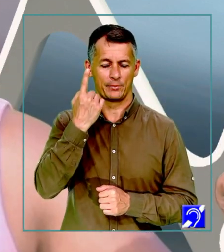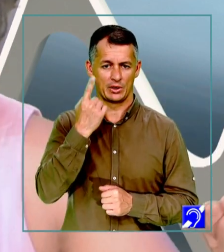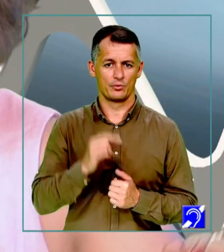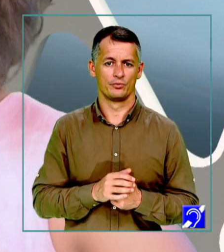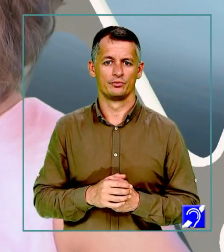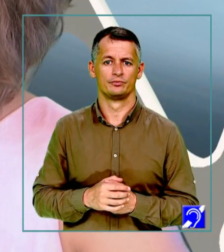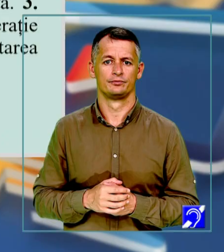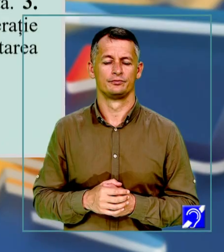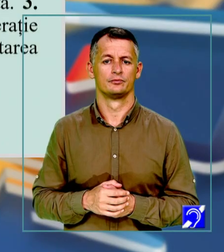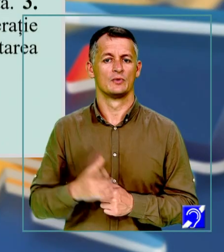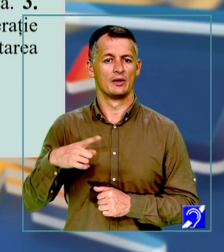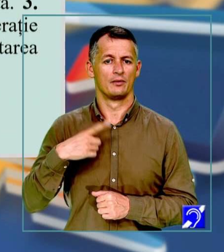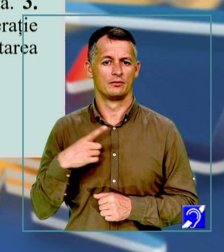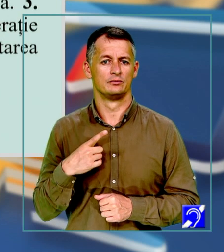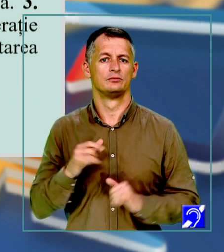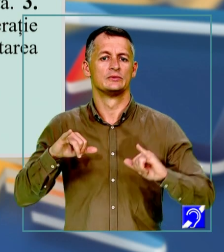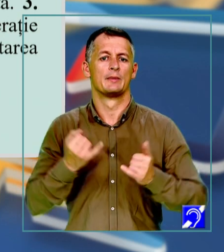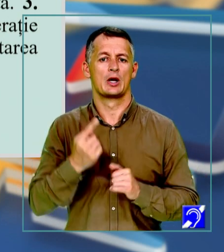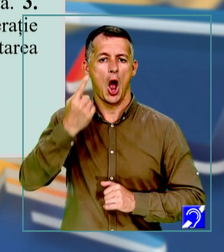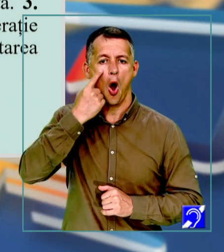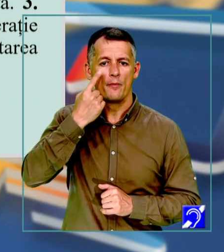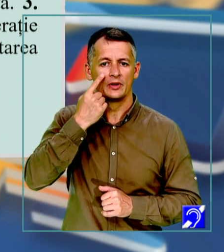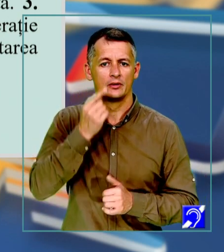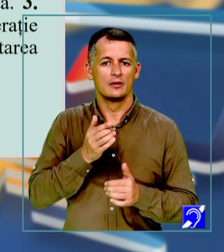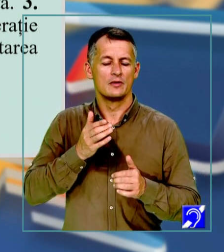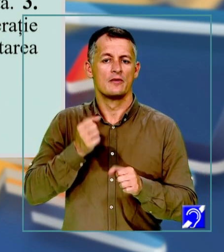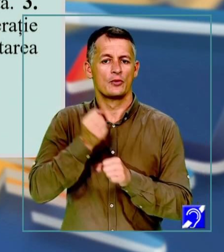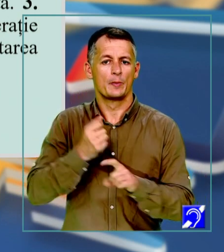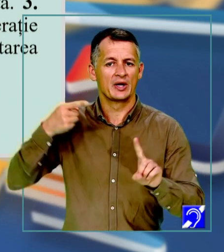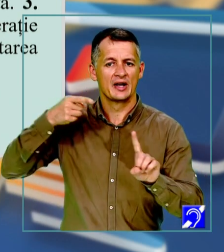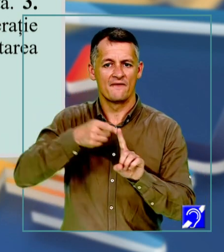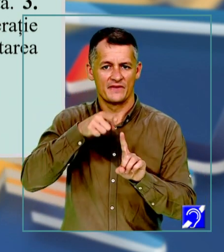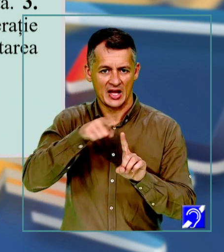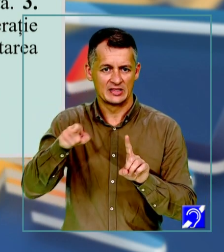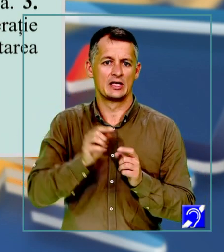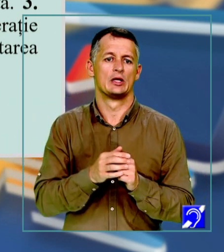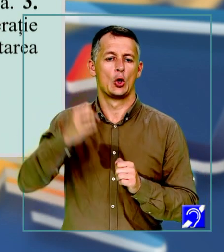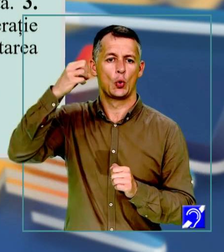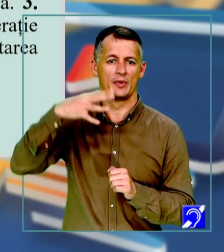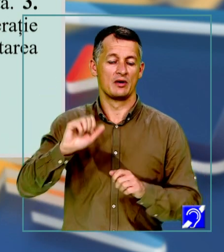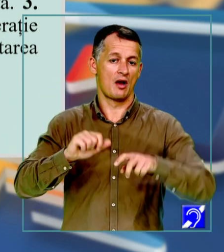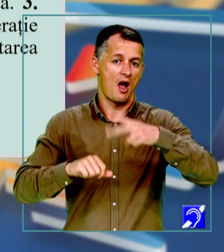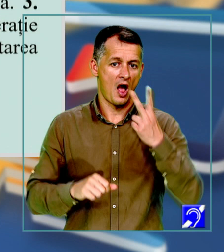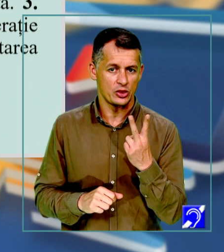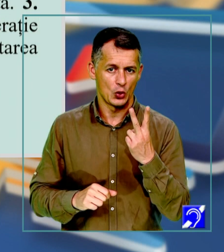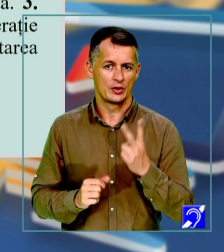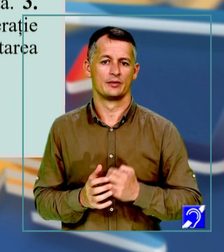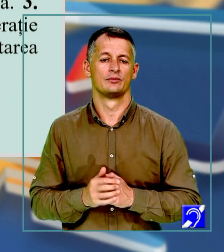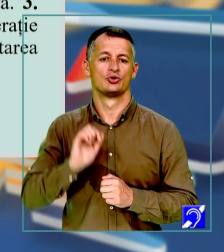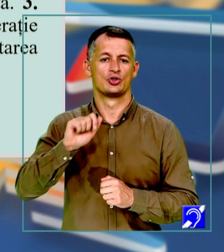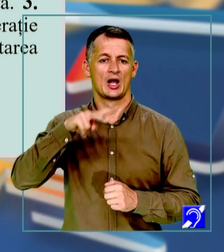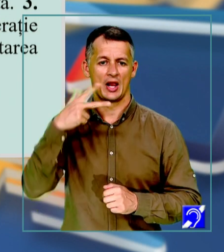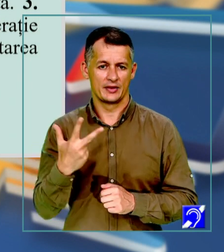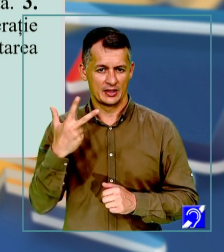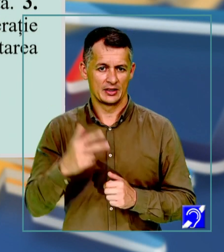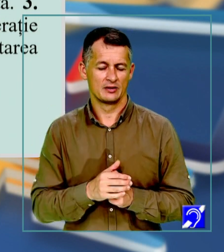al cuvântului miraj este fenomen optic produs prin refracția treptată a luminii. Al doilea sens și al treilea